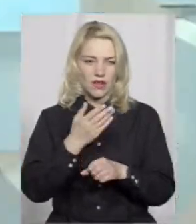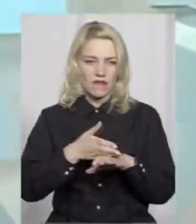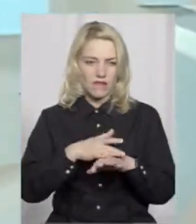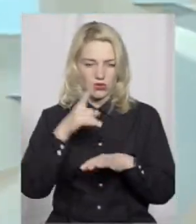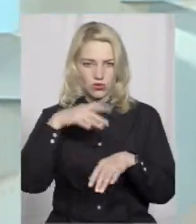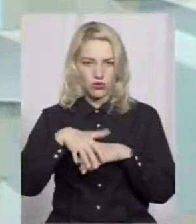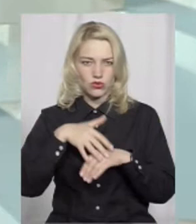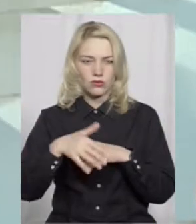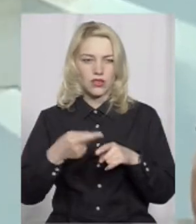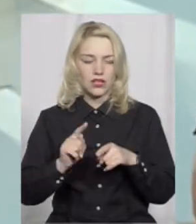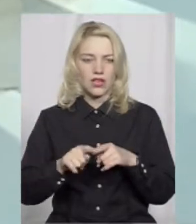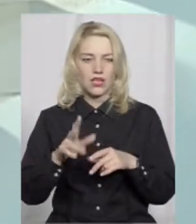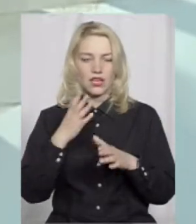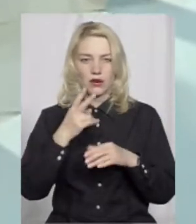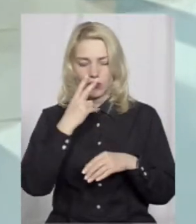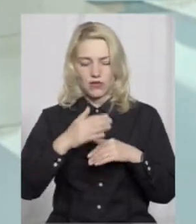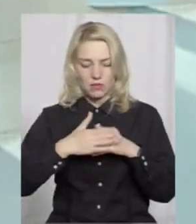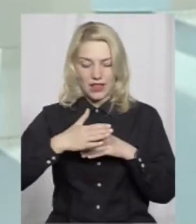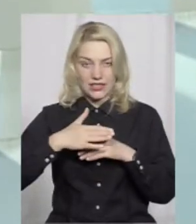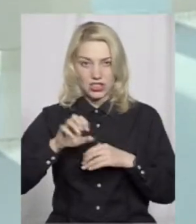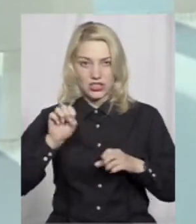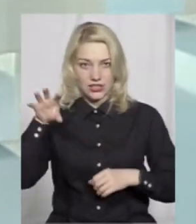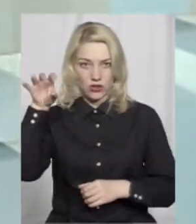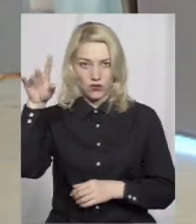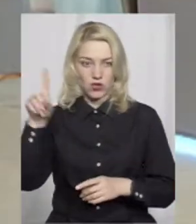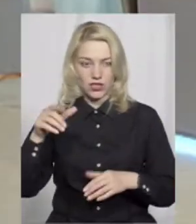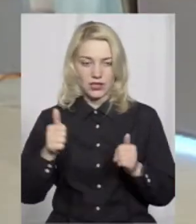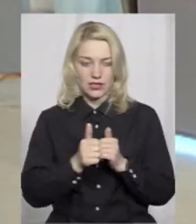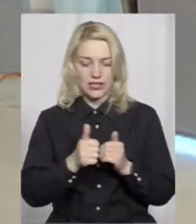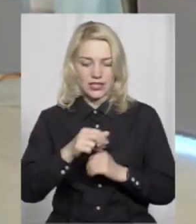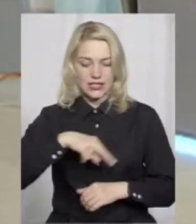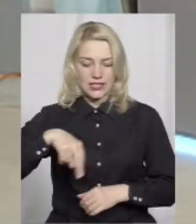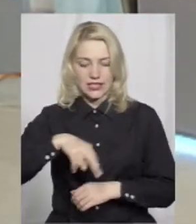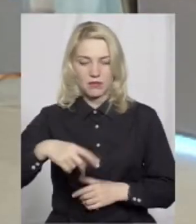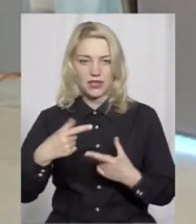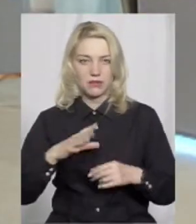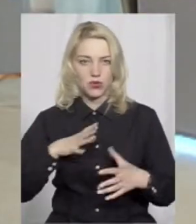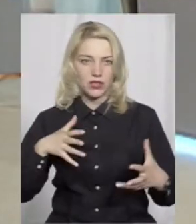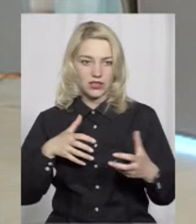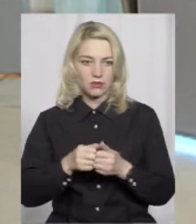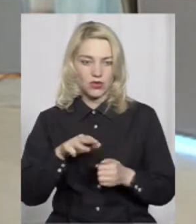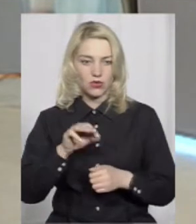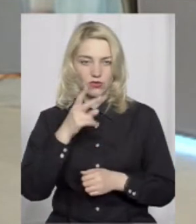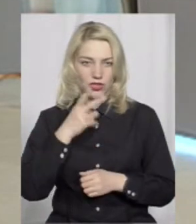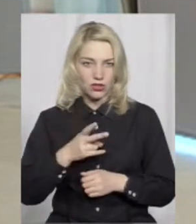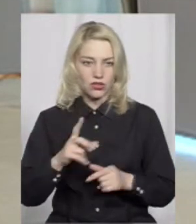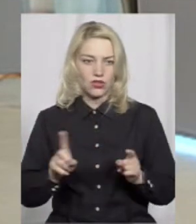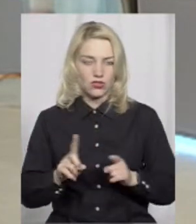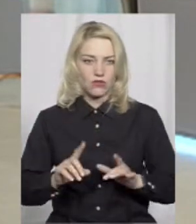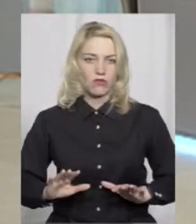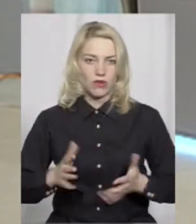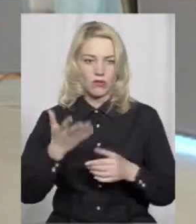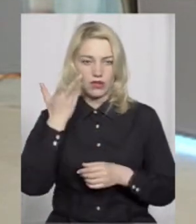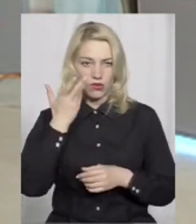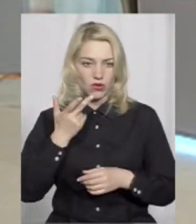встигнути. Якщо дивитися на ближній світофор, який знаходиться біля зебри, де сталося ДТП, то видно, що вже в момент,